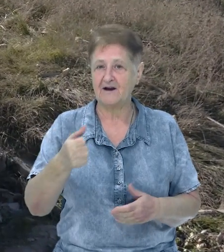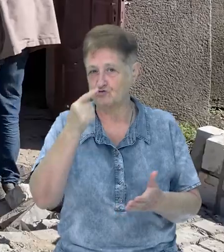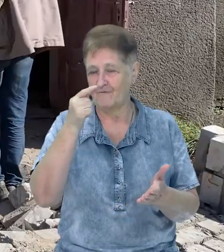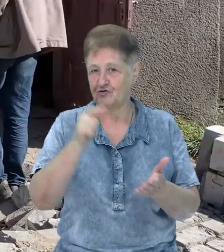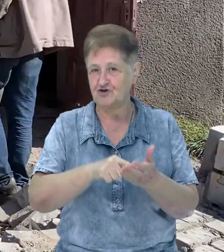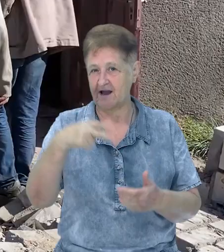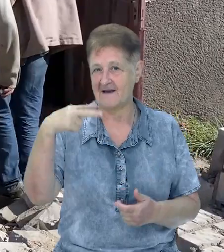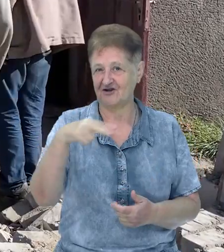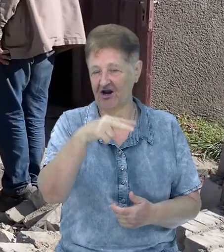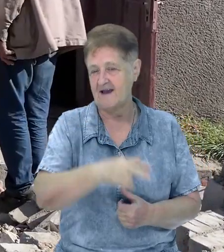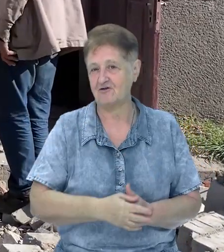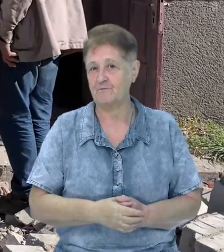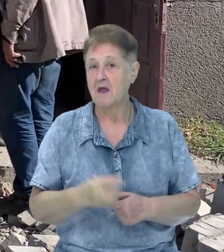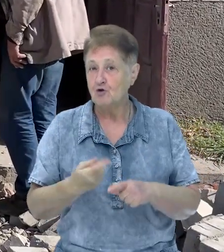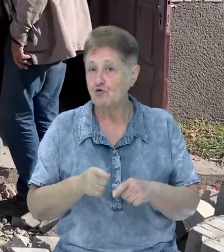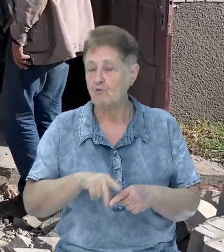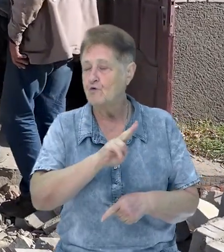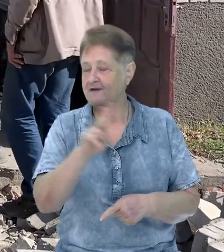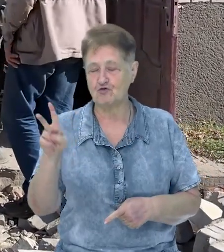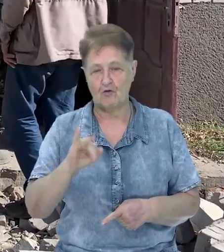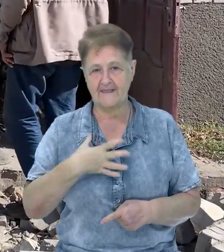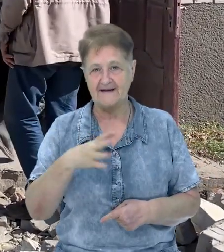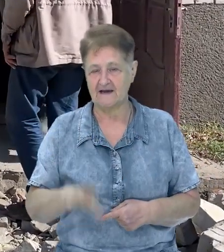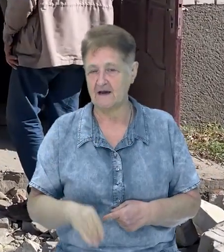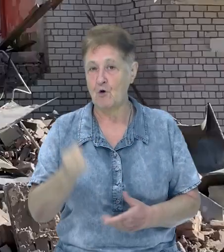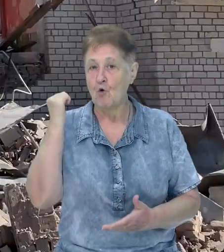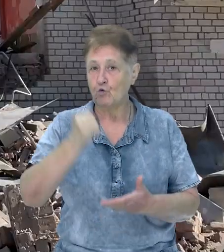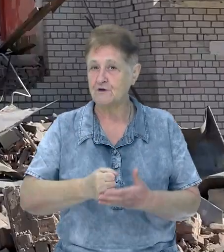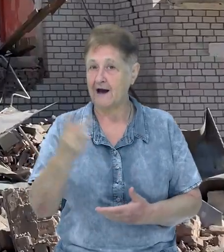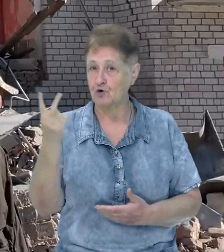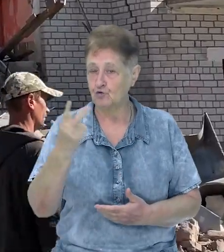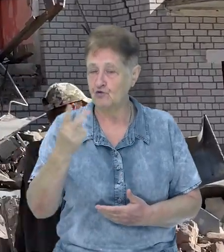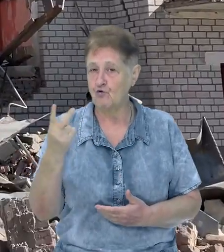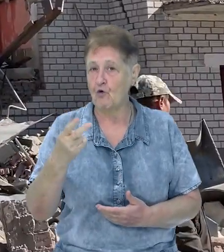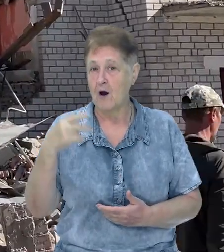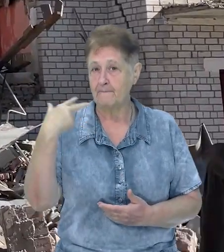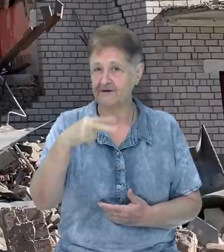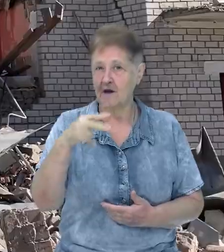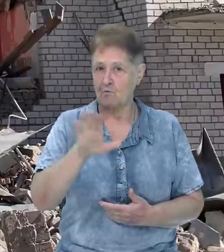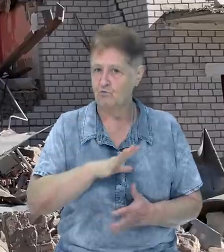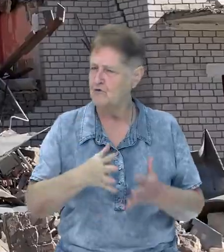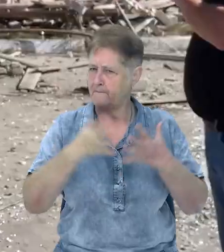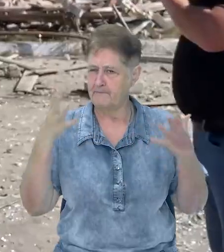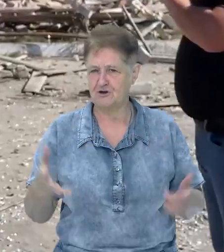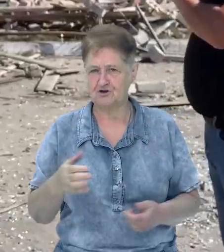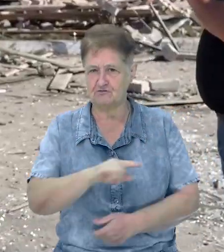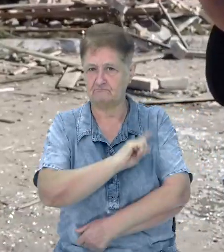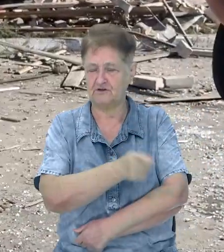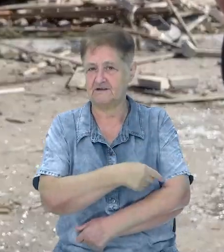шахета. Каже Петро, тому ніхто не загинув і не травмувався. Одар другого безпилотника, каже Петро, був більш руйнівним.